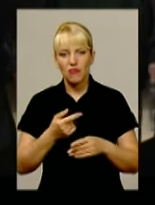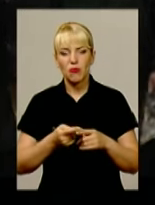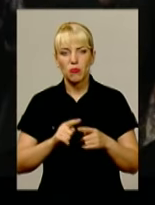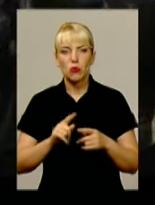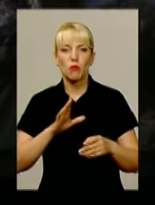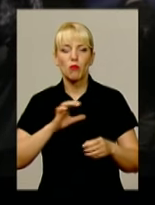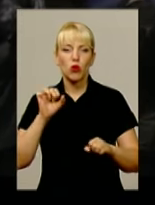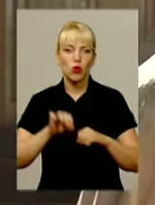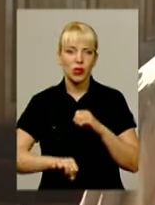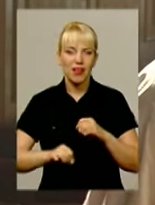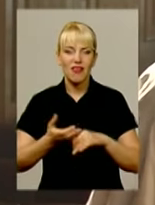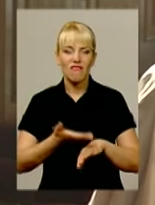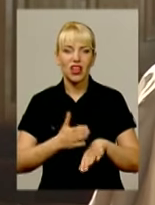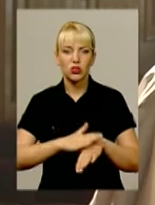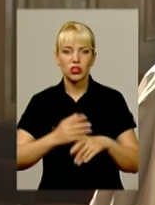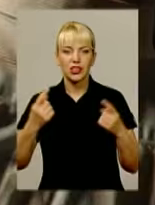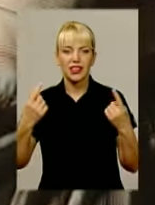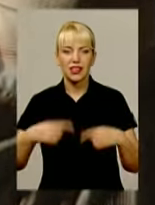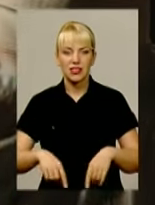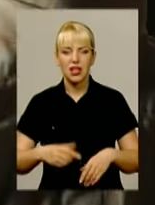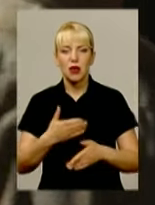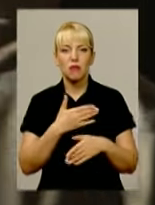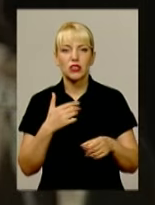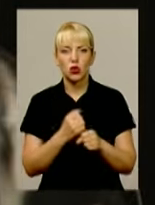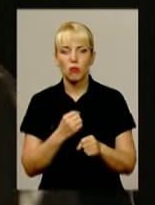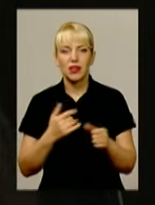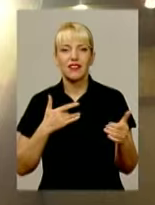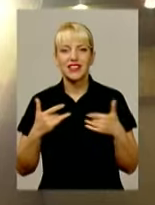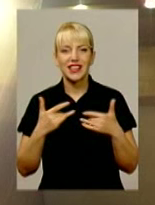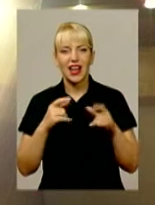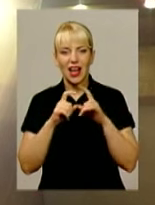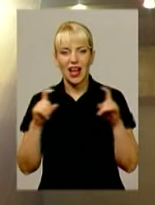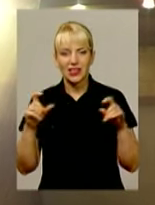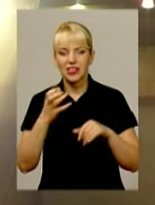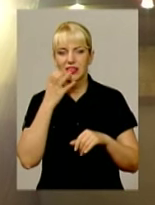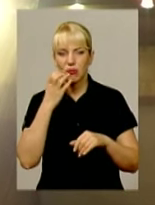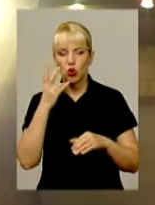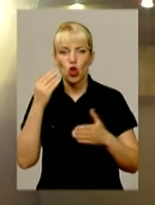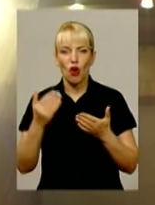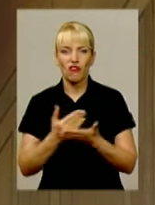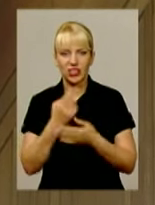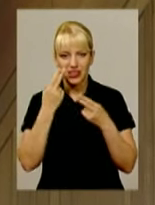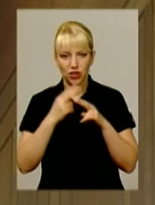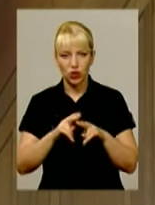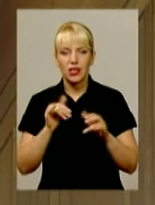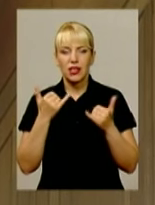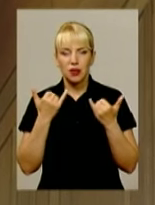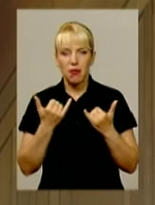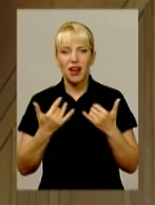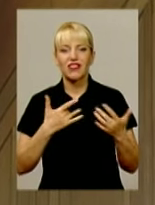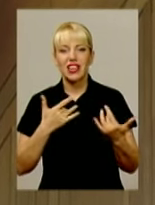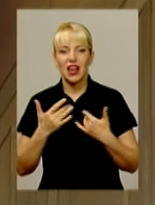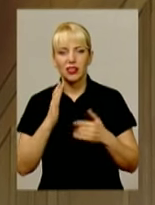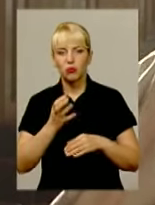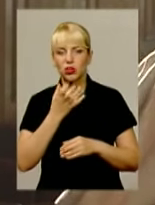кілька останніх років. Ми зробили в театрі тепло, на нових технологіях. Тепер в театрі буде взимку тепло. Це було